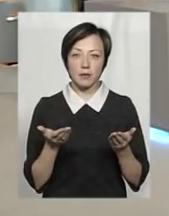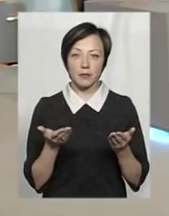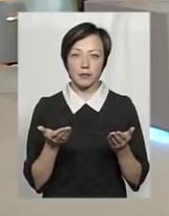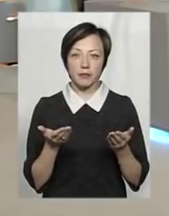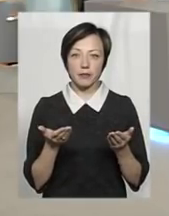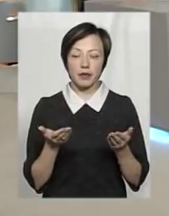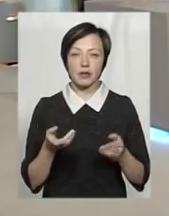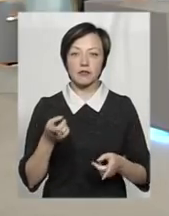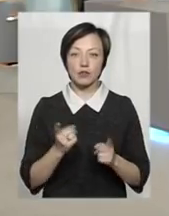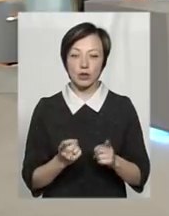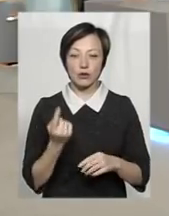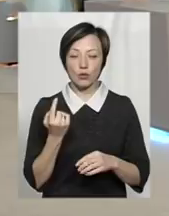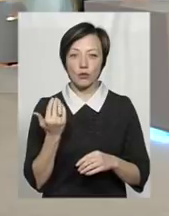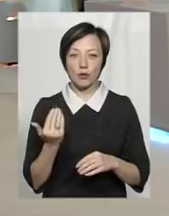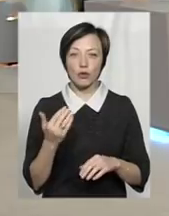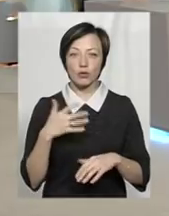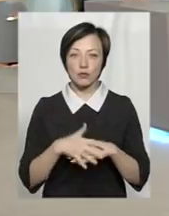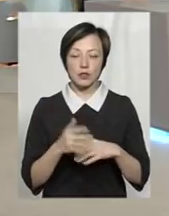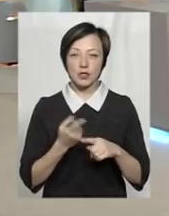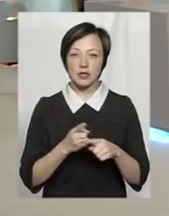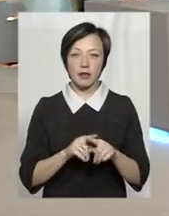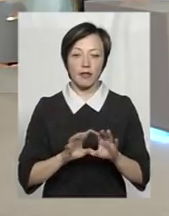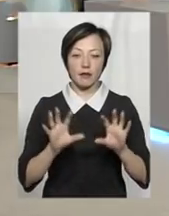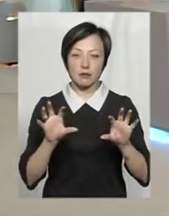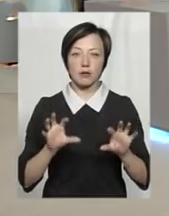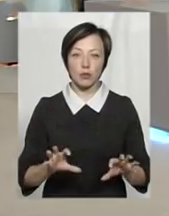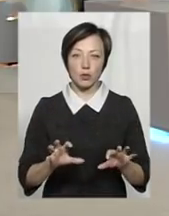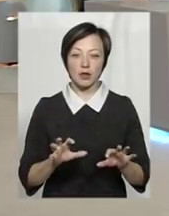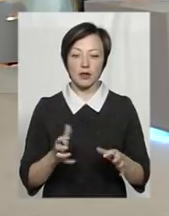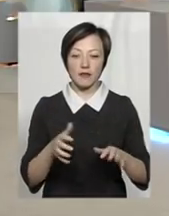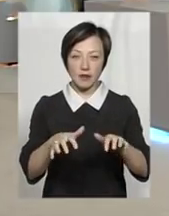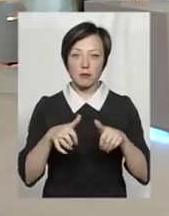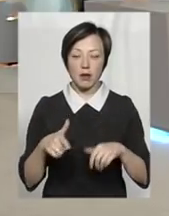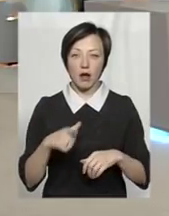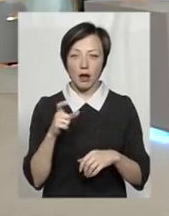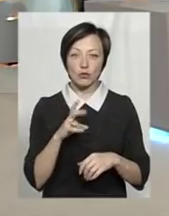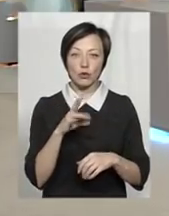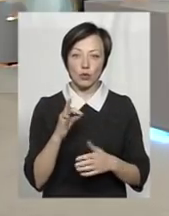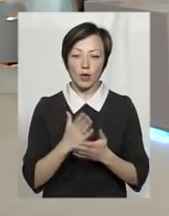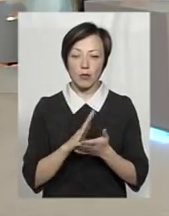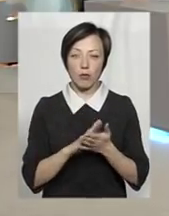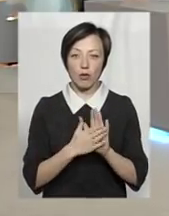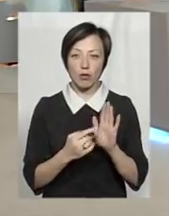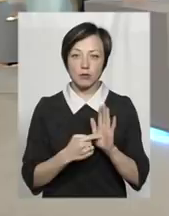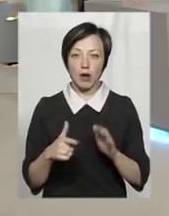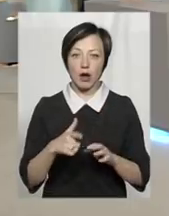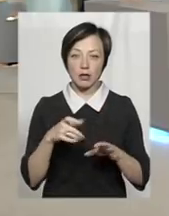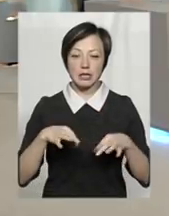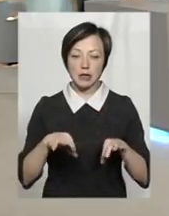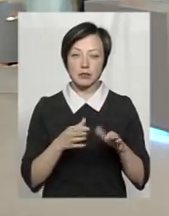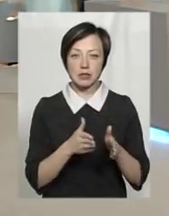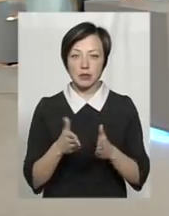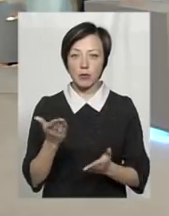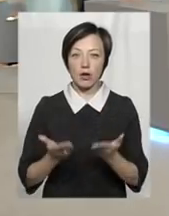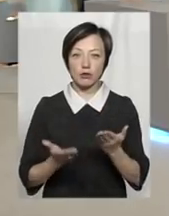Звичайно, з одної сторони, можна розуміти, що це не санкціонований відбір, але є в положенні про газотранспортну систему, якщо